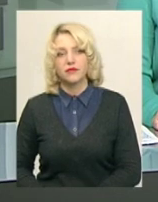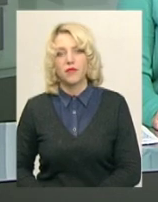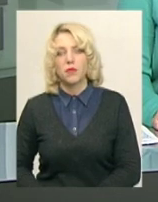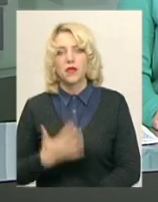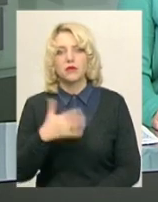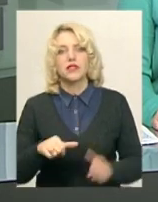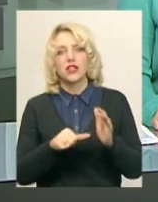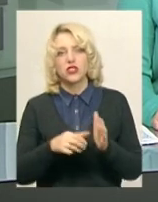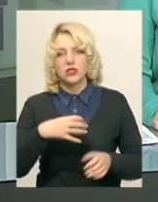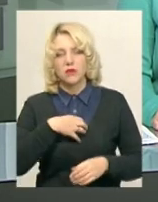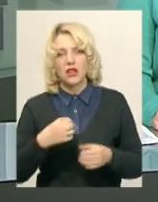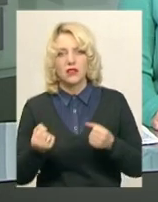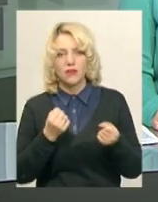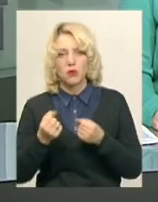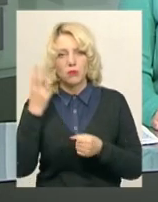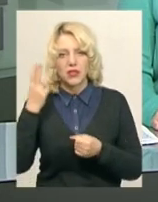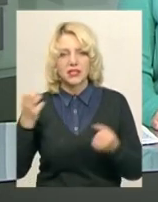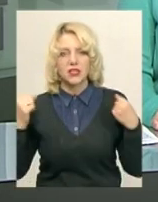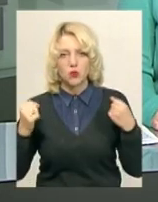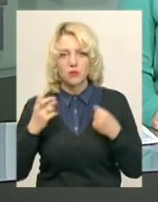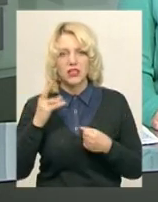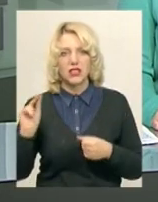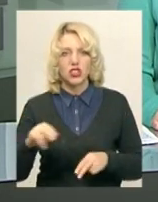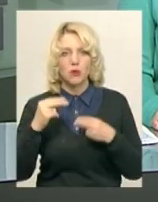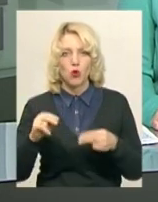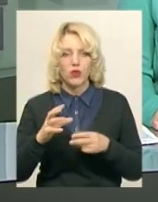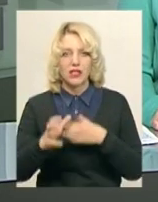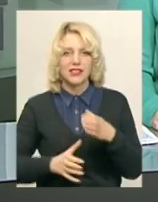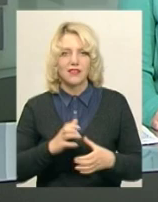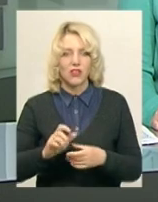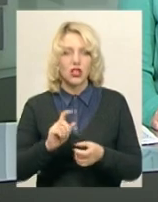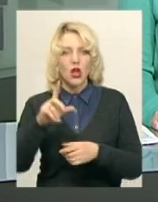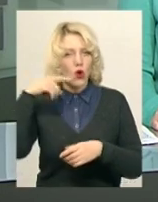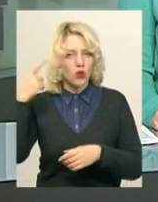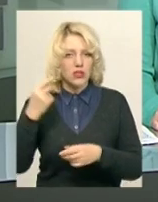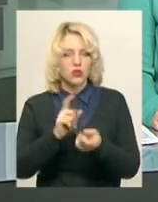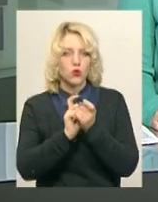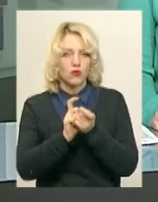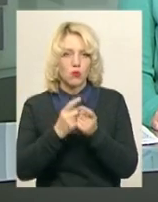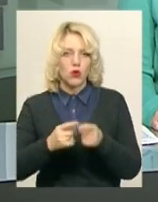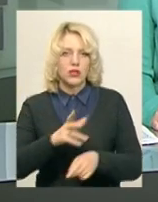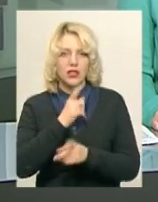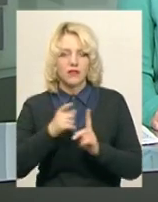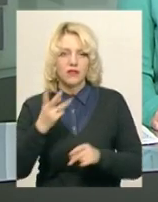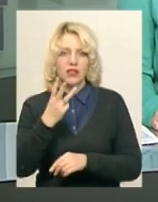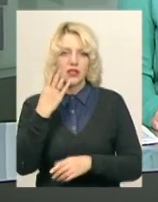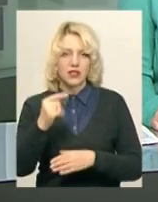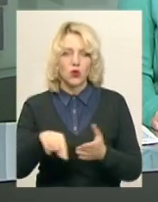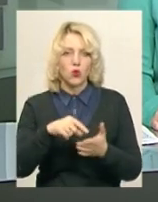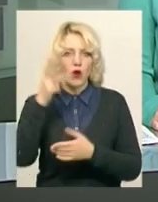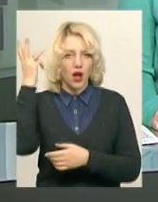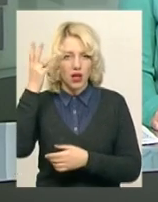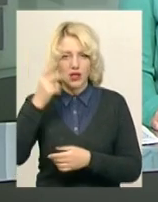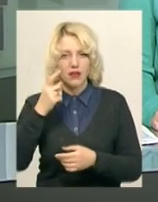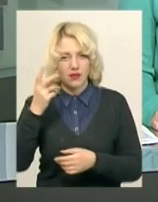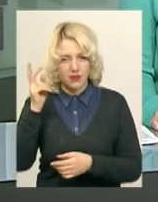56 медалей вибороли хмельницькі спортсмени на Чемпіонаті світу з козацького двобою. Тривав він три дні у Харкові. Участь у них